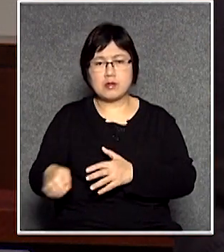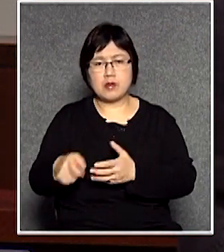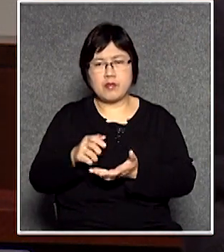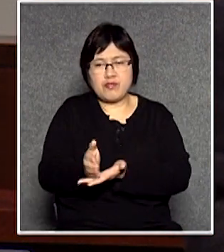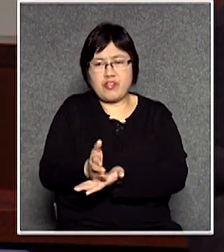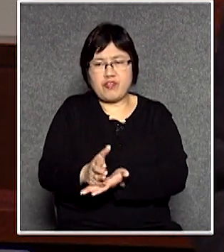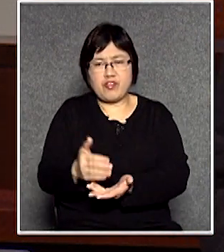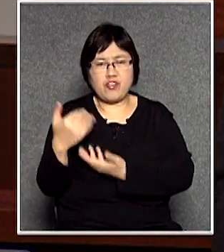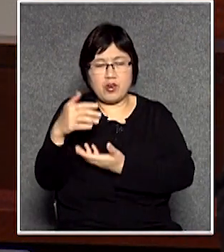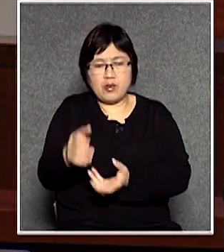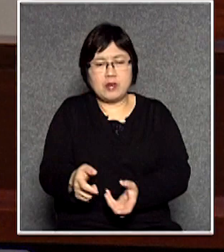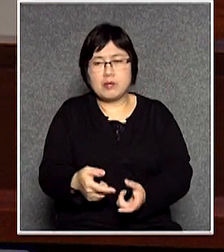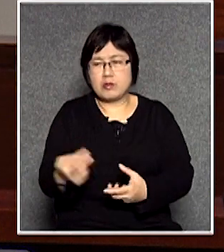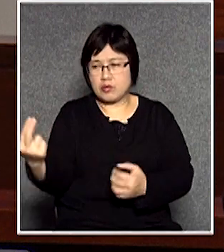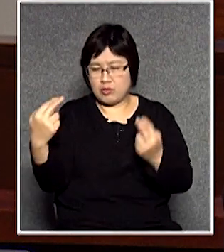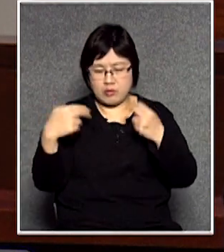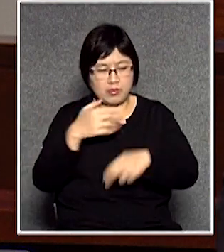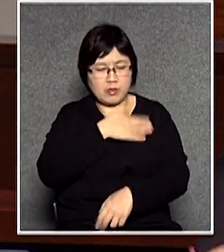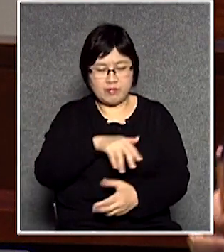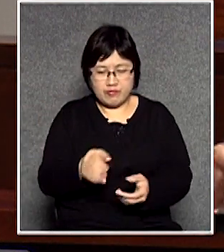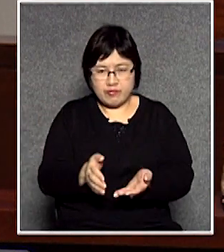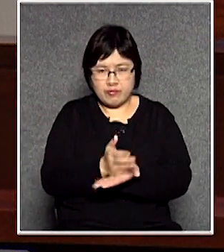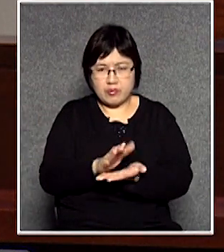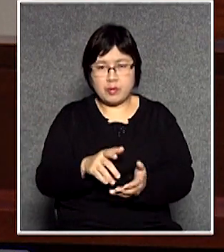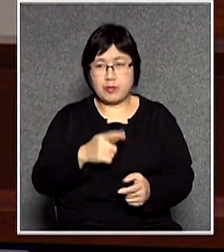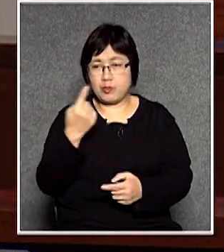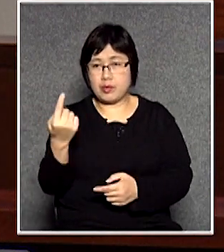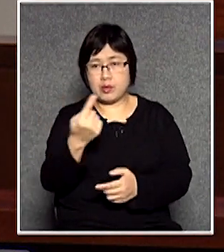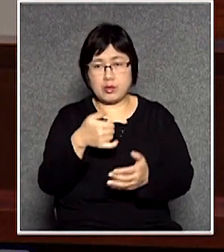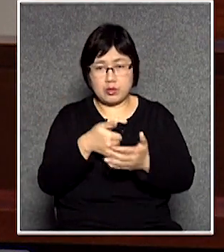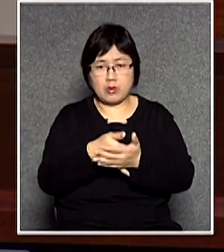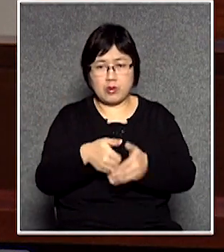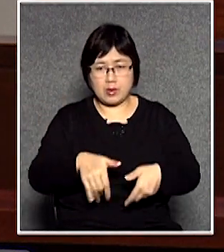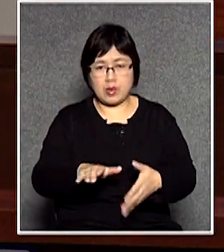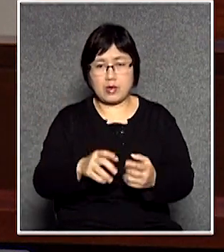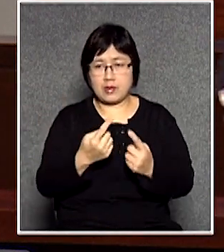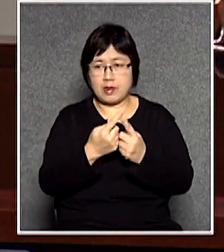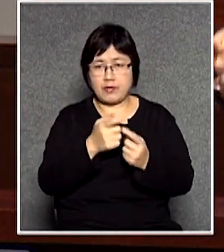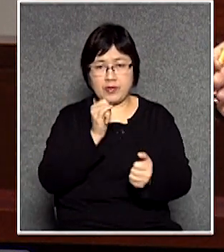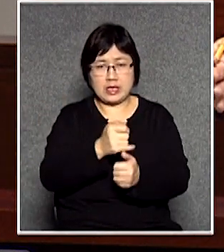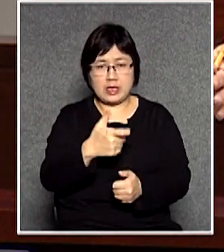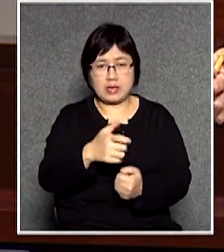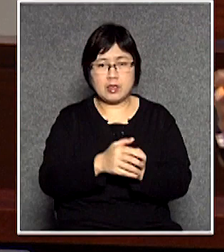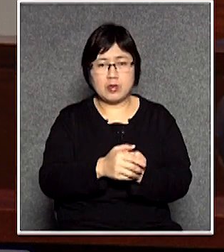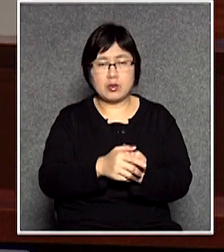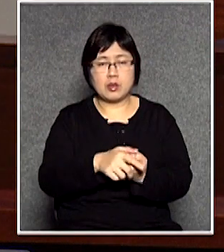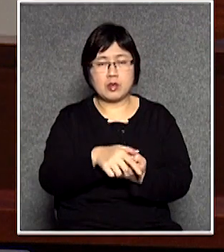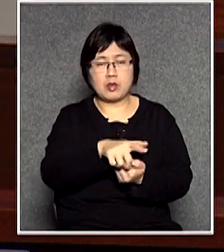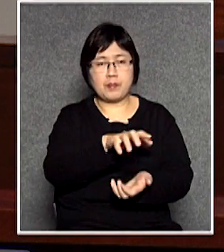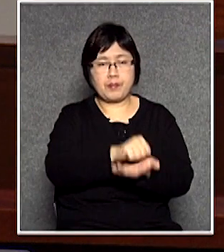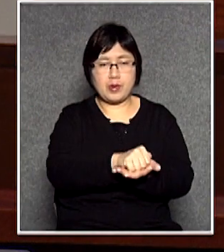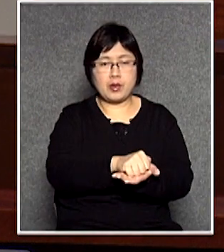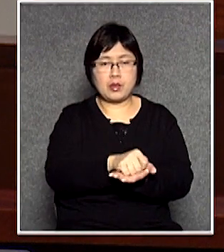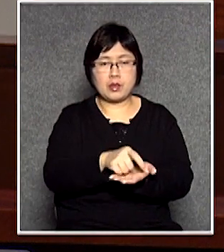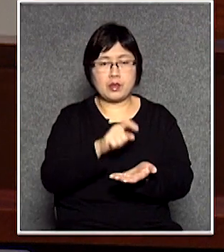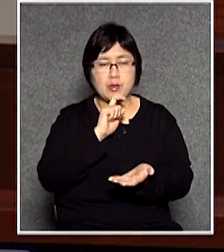貨難道政府要為每一個左階的行人收取罰款嗎拒壓住在那裡那這些是有流